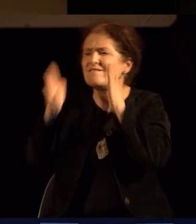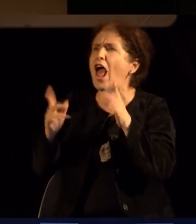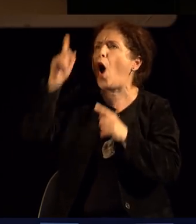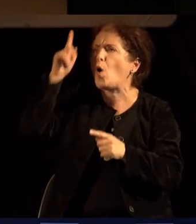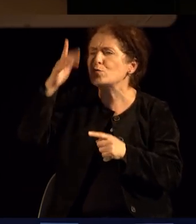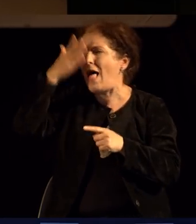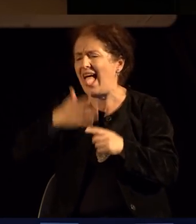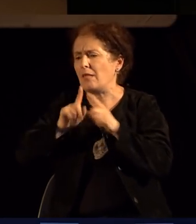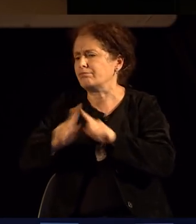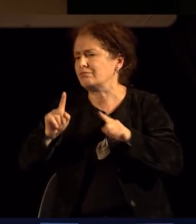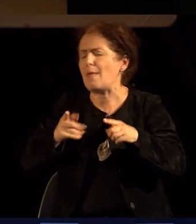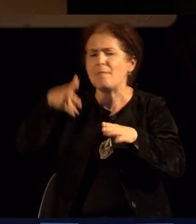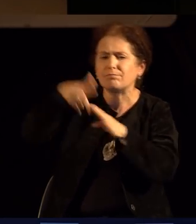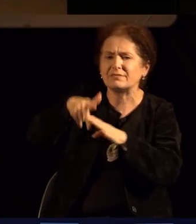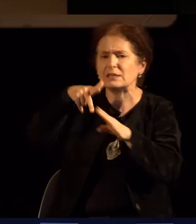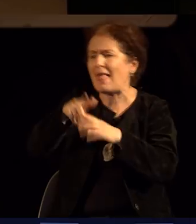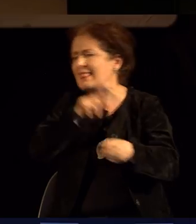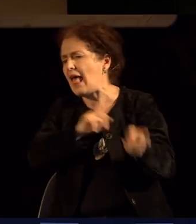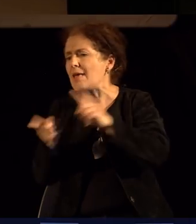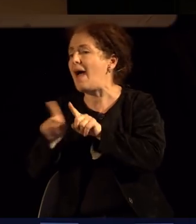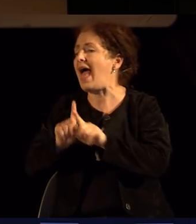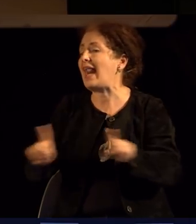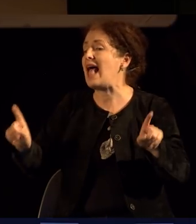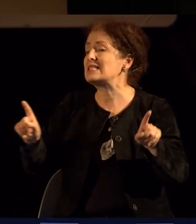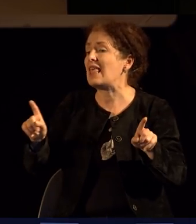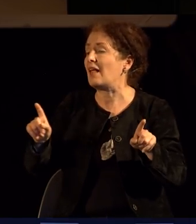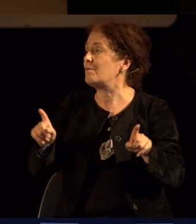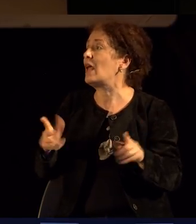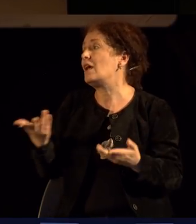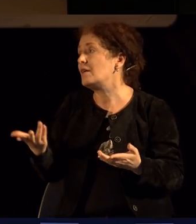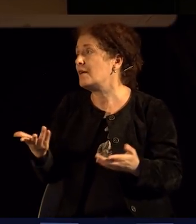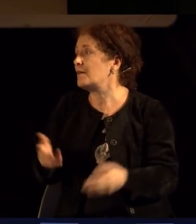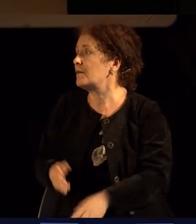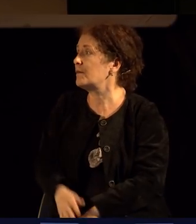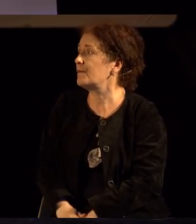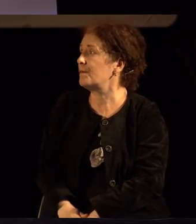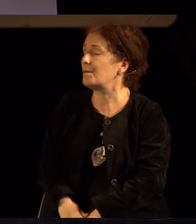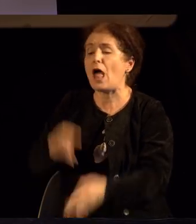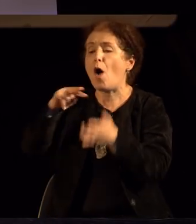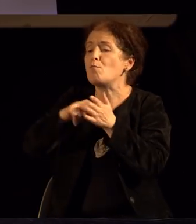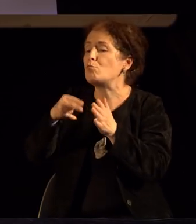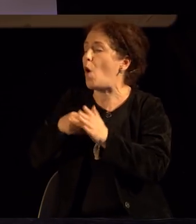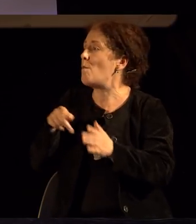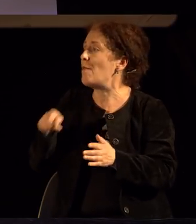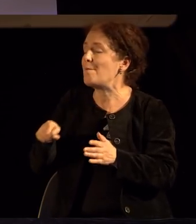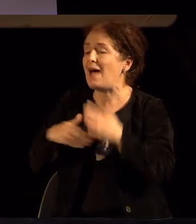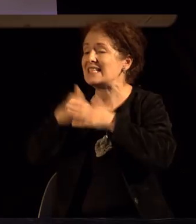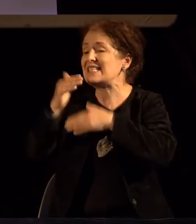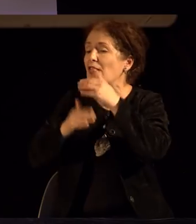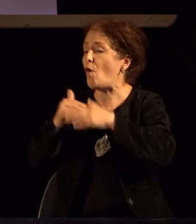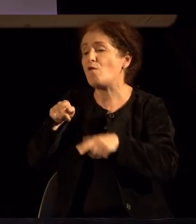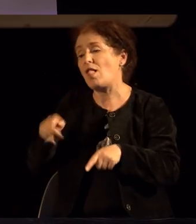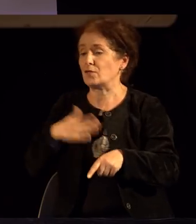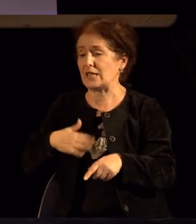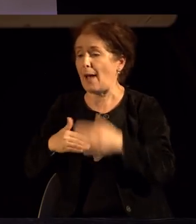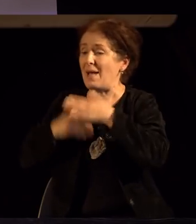кој знае што све некако може да биде. Па, споре тоа, проблемот на задоволството